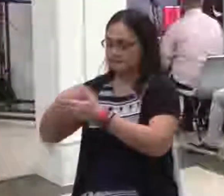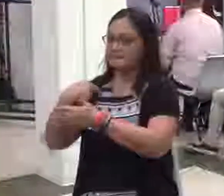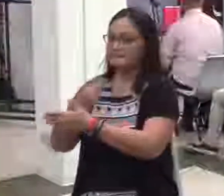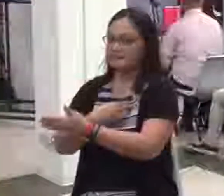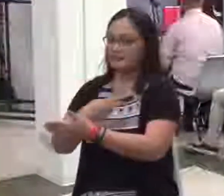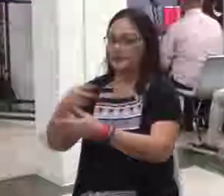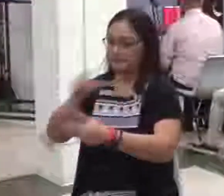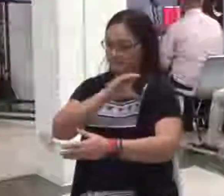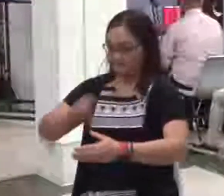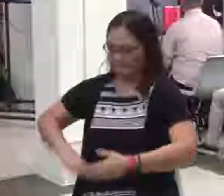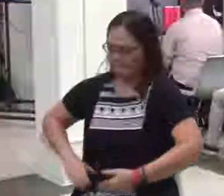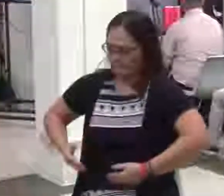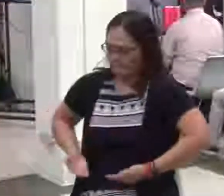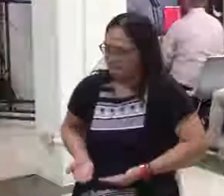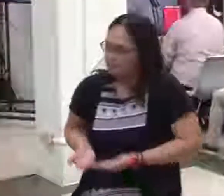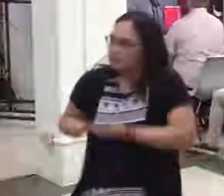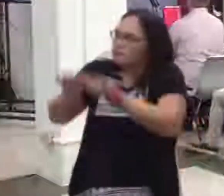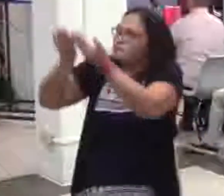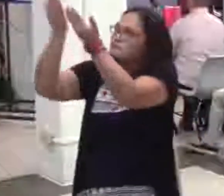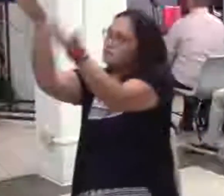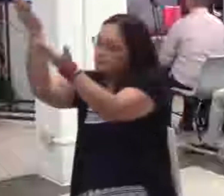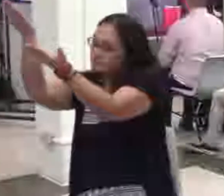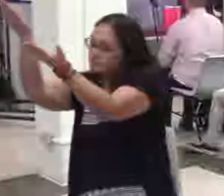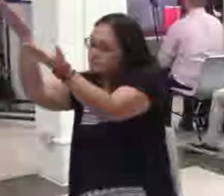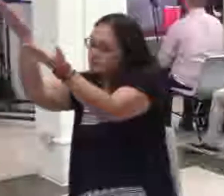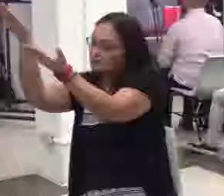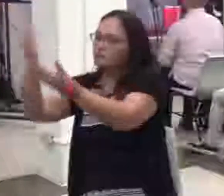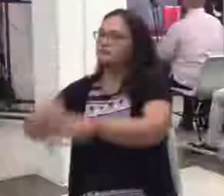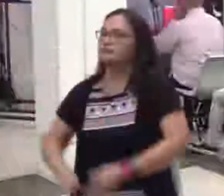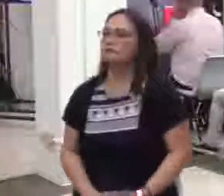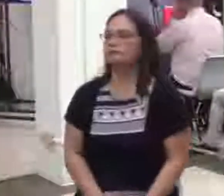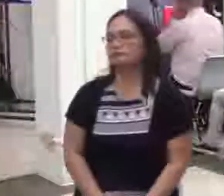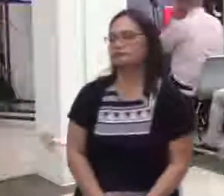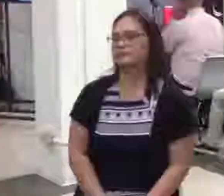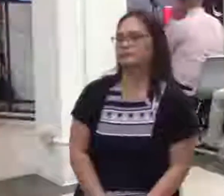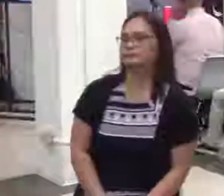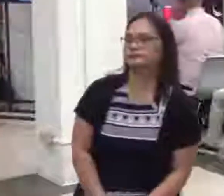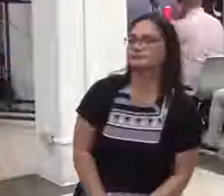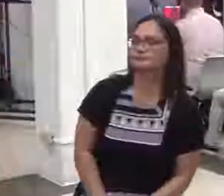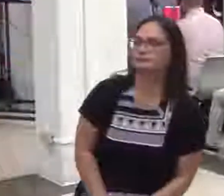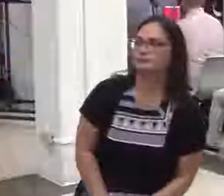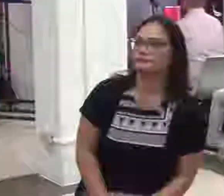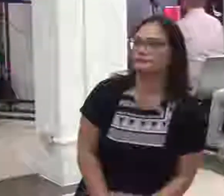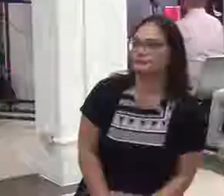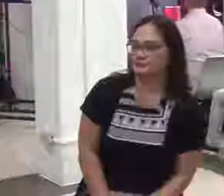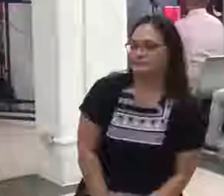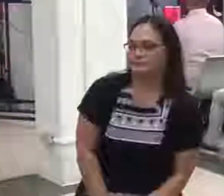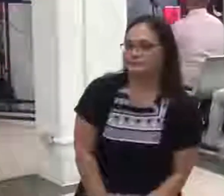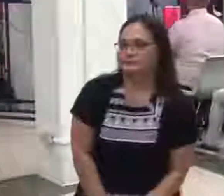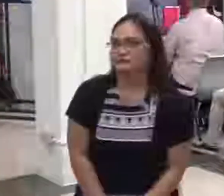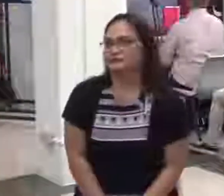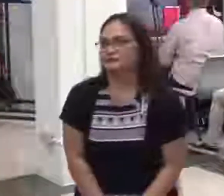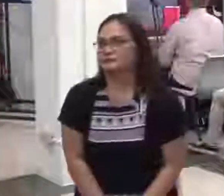dapat na kalalagyan sa atin alam niyo po ba lahat tayo may kalalagyan totoo yan